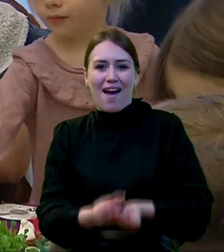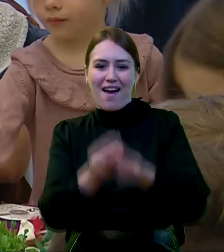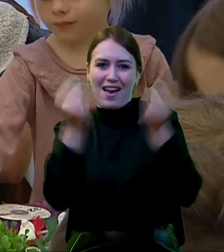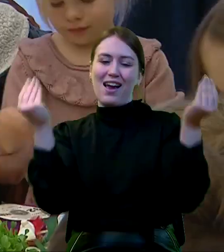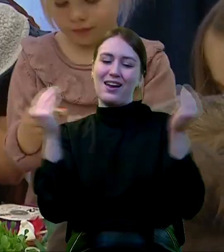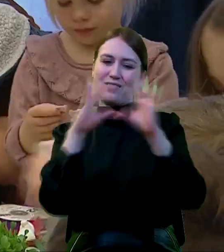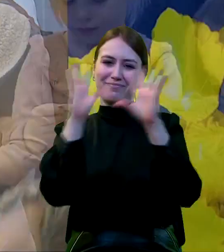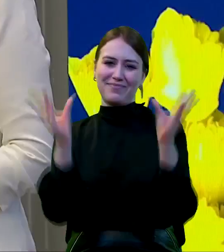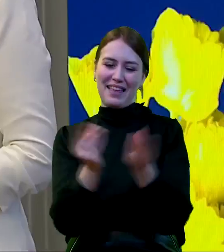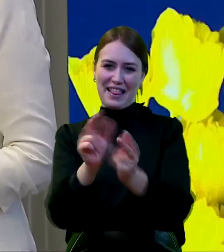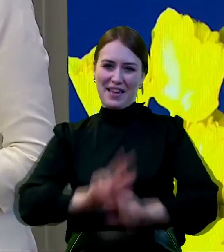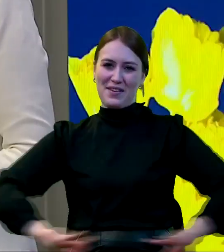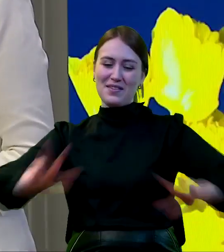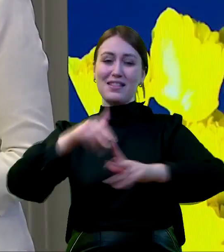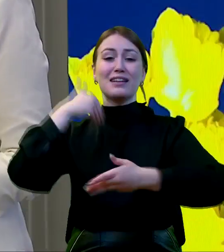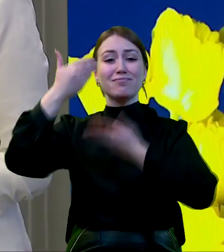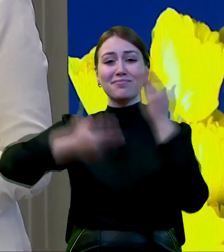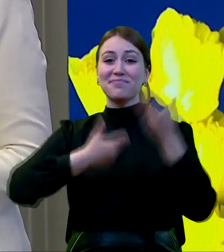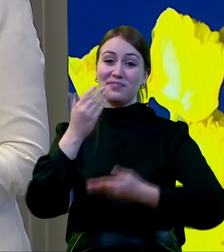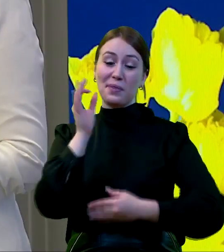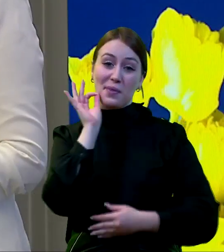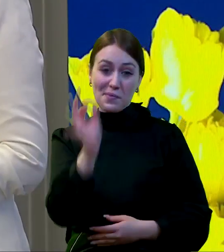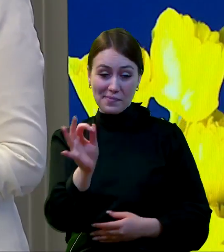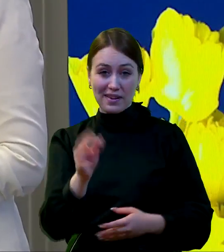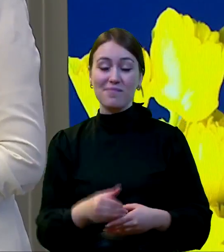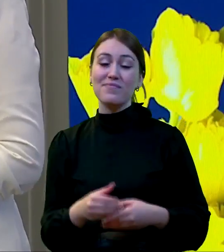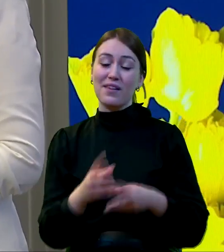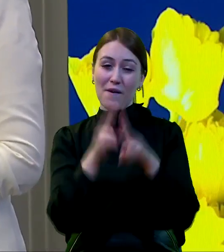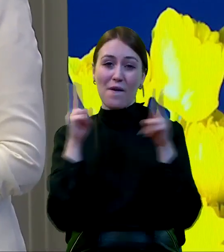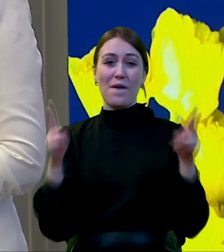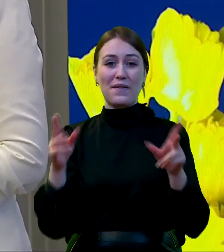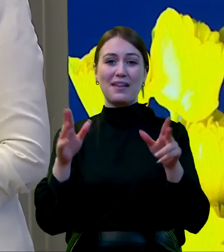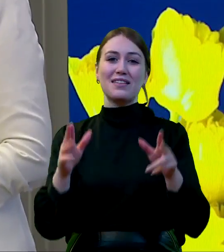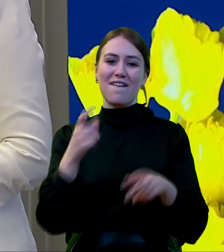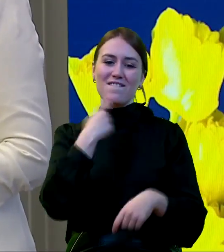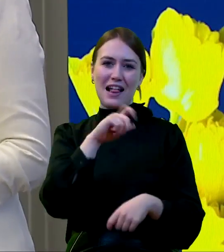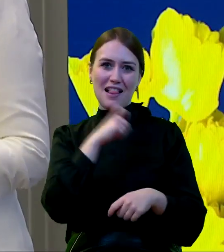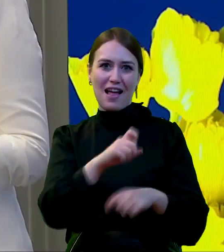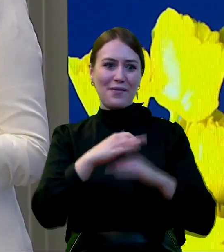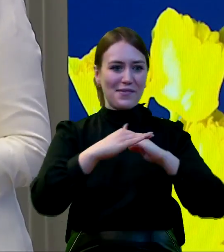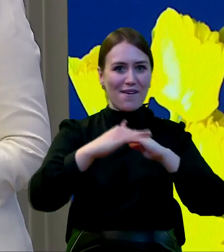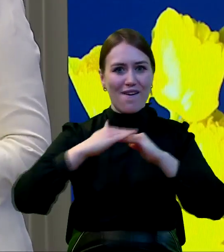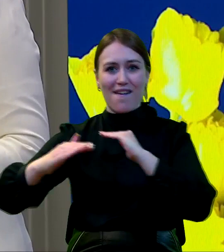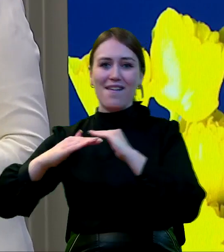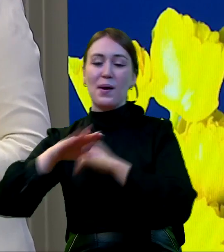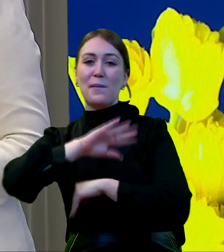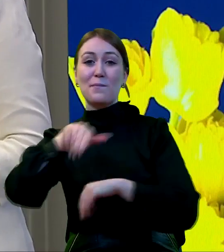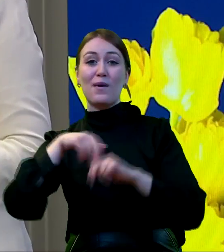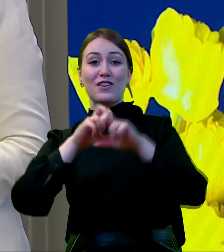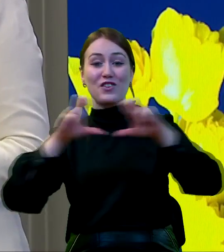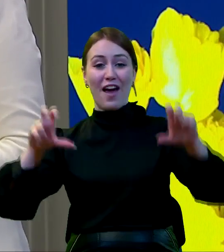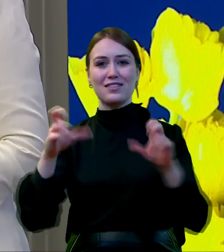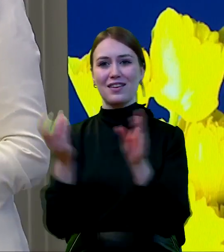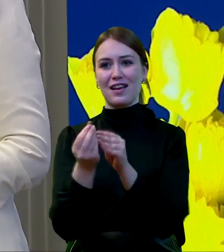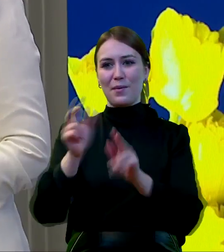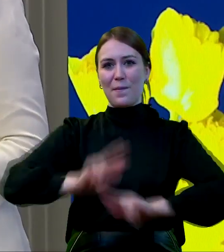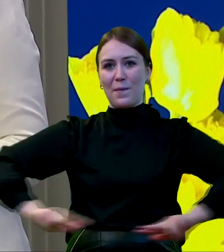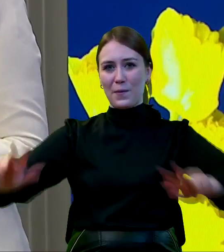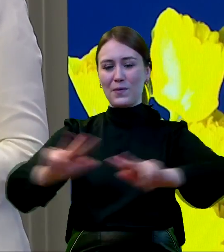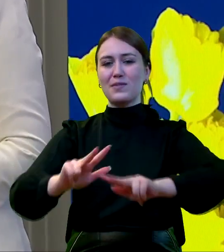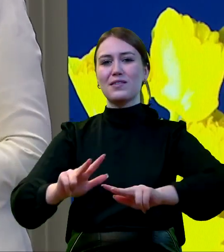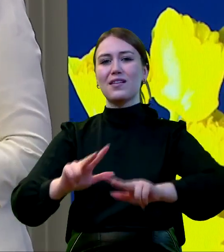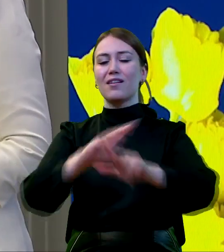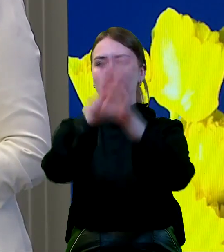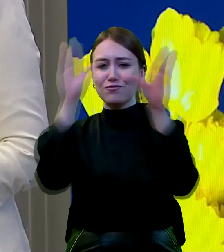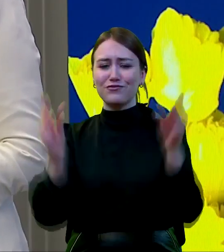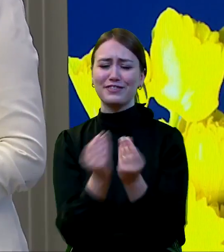pięknie nasze rodziny. Wszystkiego dobrego przy wielkanocnym stole, aby ten czas spędzony z rodzinami,